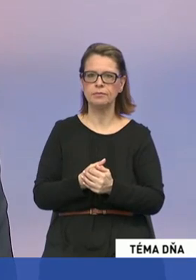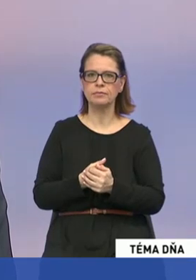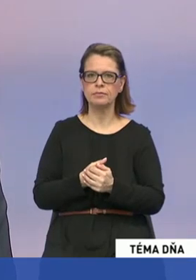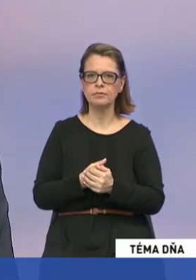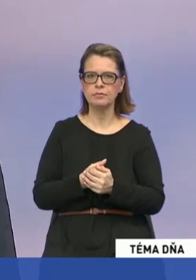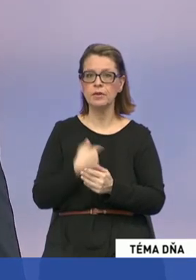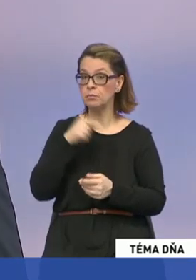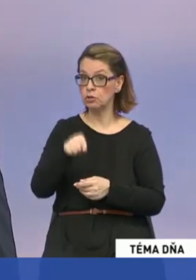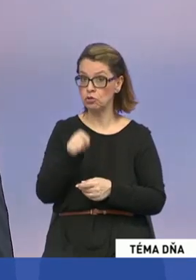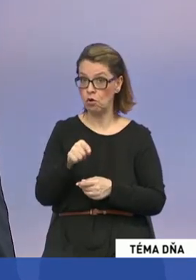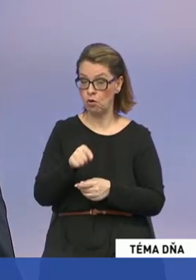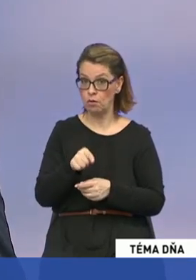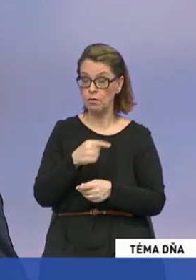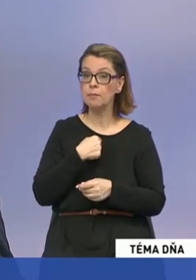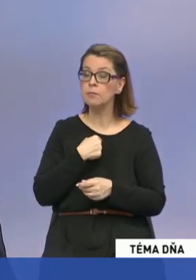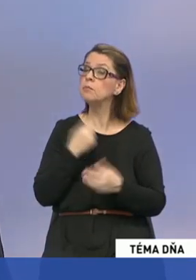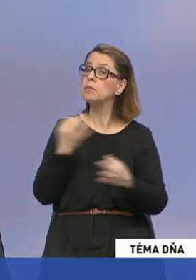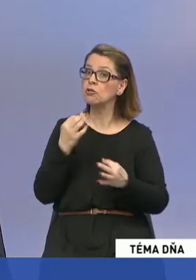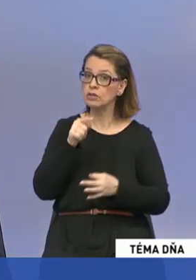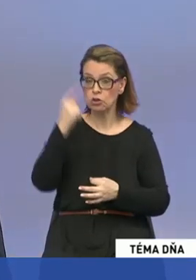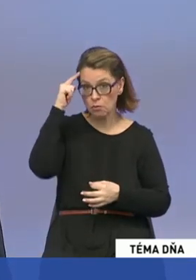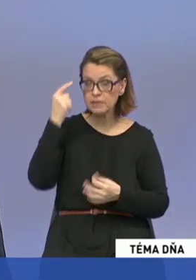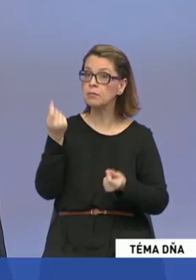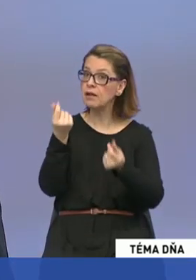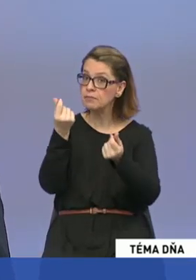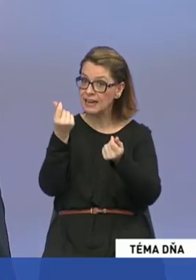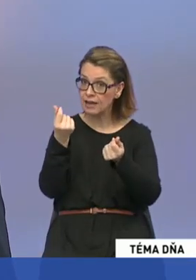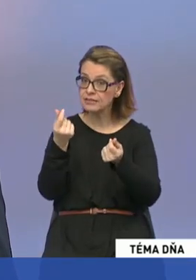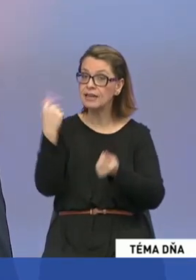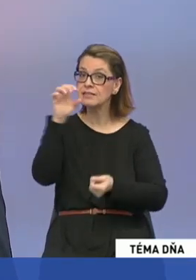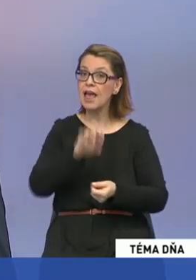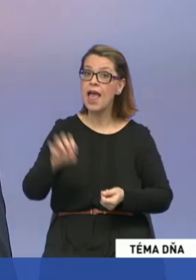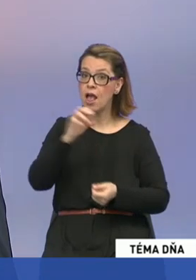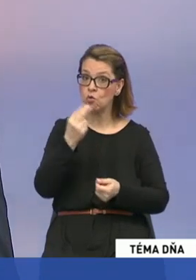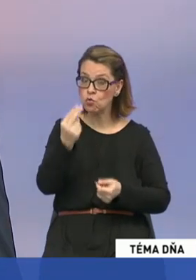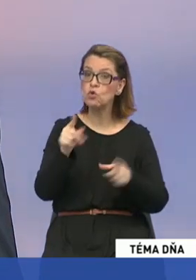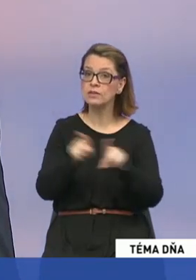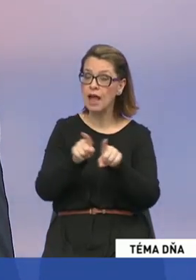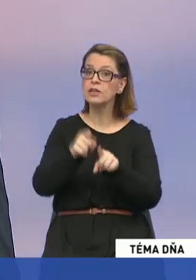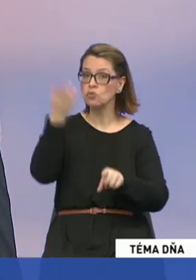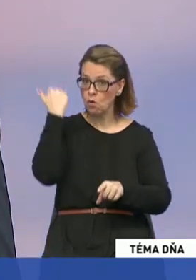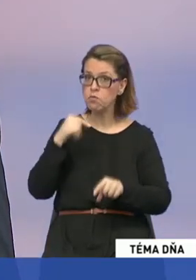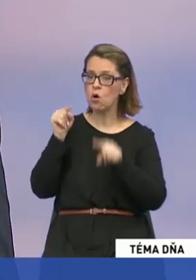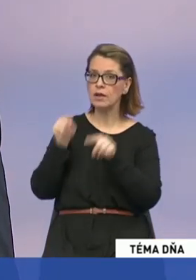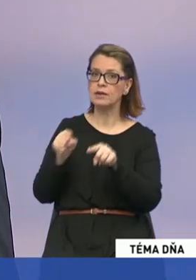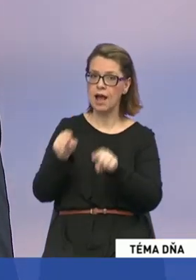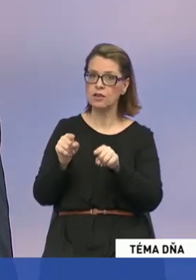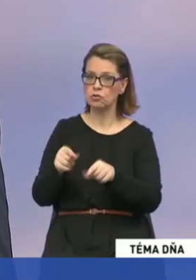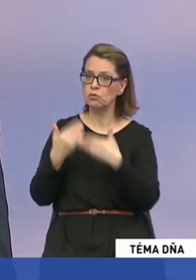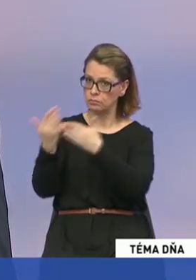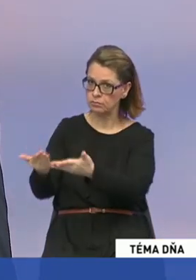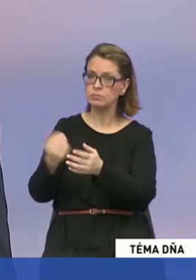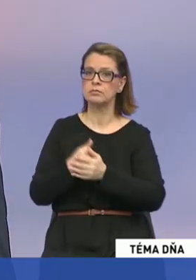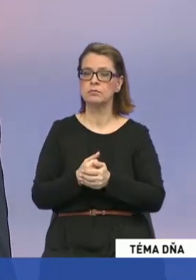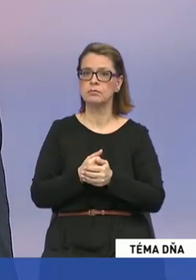aj vďaka tomu, že peniaze finančné prostriedky z Európskej únie takisto boli na to alokované.